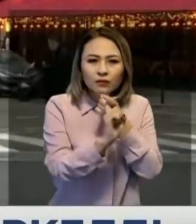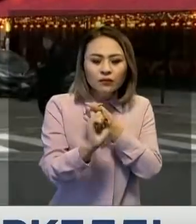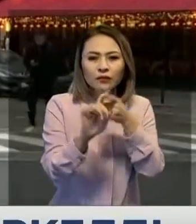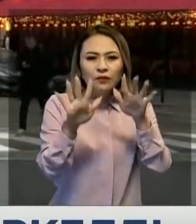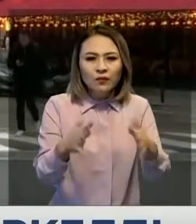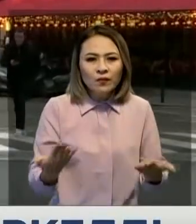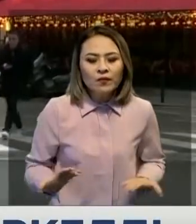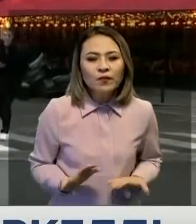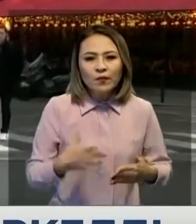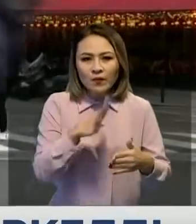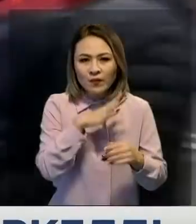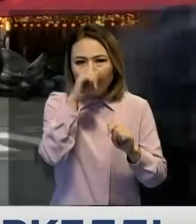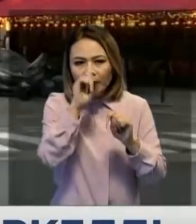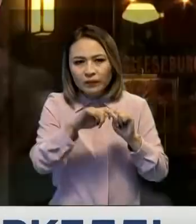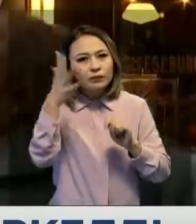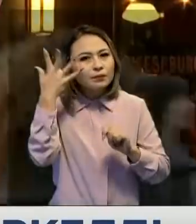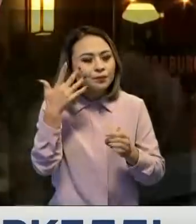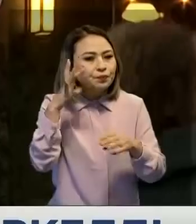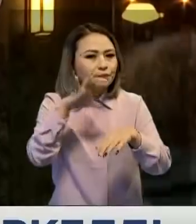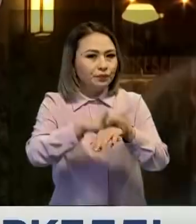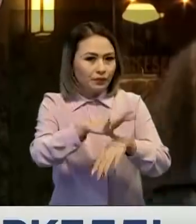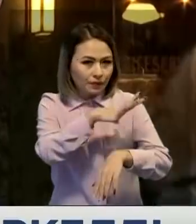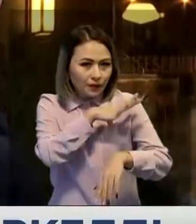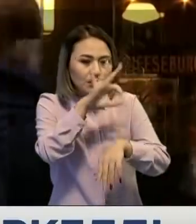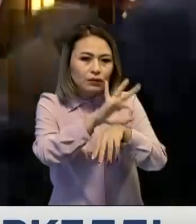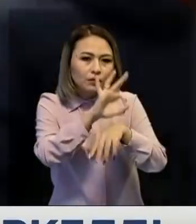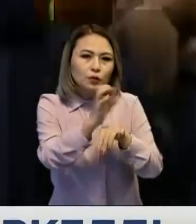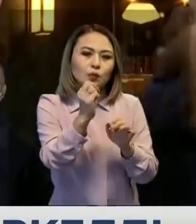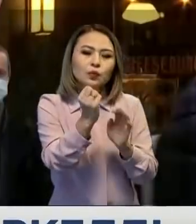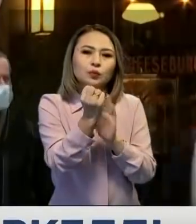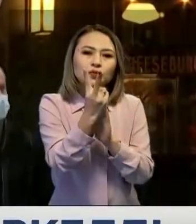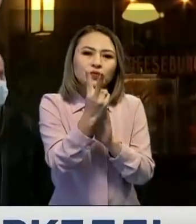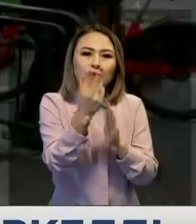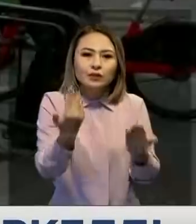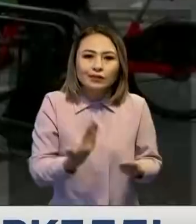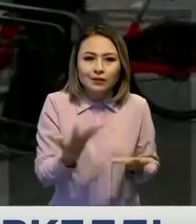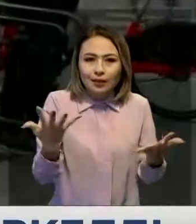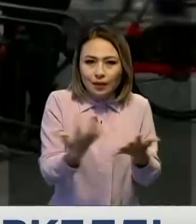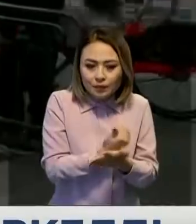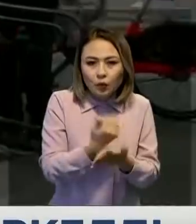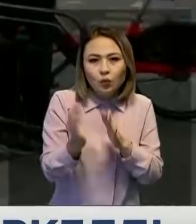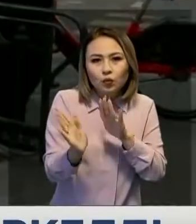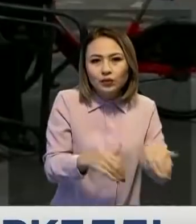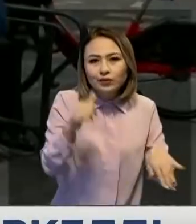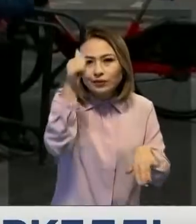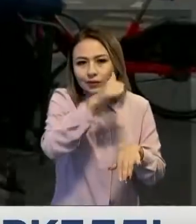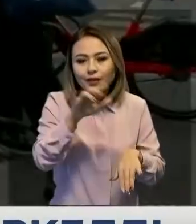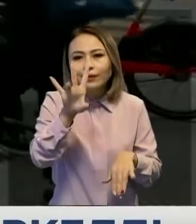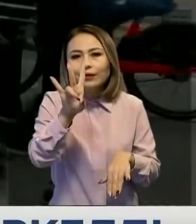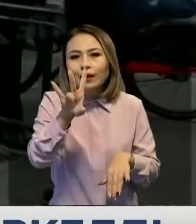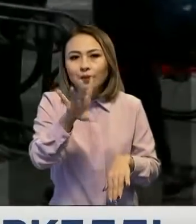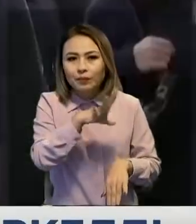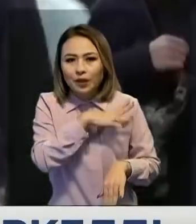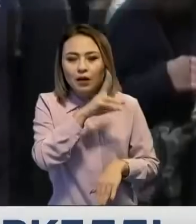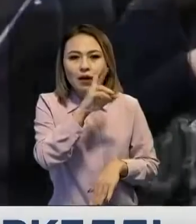аурулар институты тұрғындарды тек серу барсында анықтаға. Дерт қаланың 12 тұрғыннан табылып отыр, өттен жылдың қараша айында да